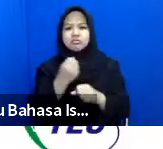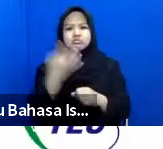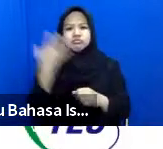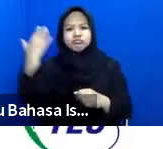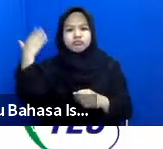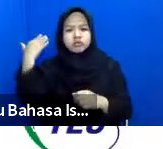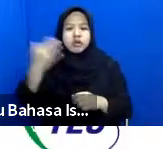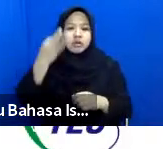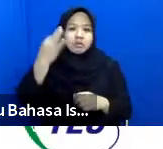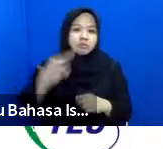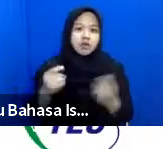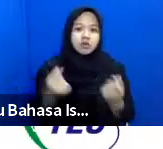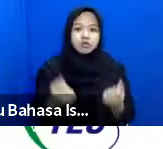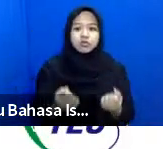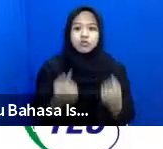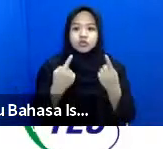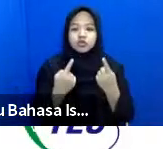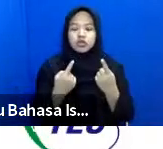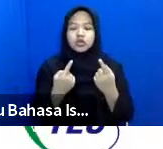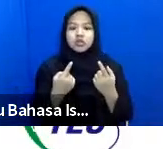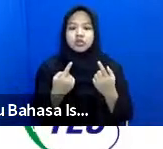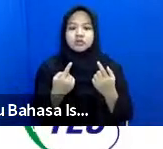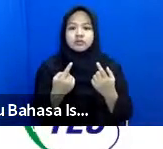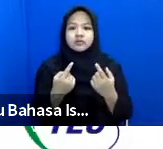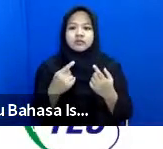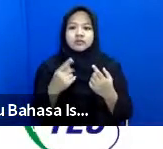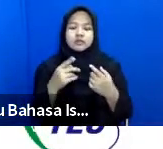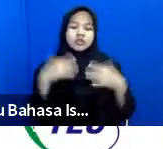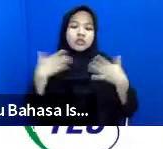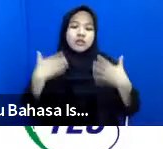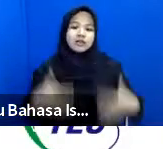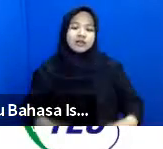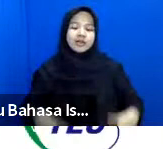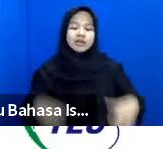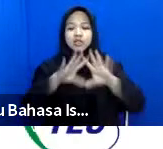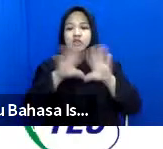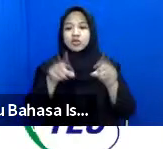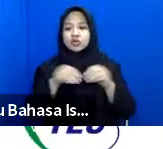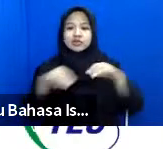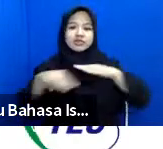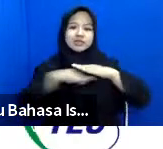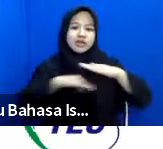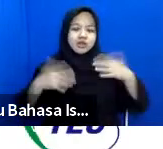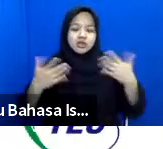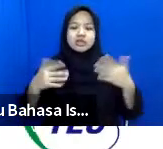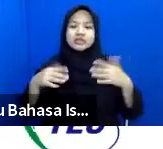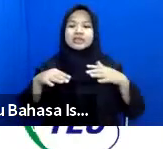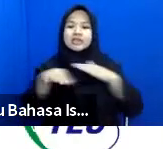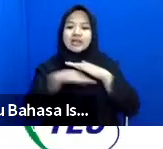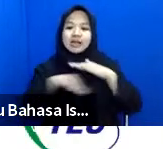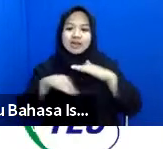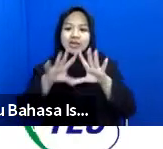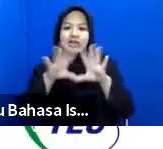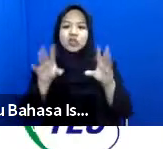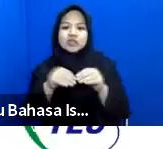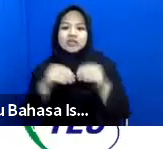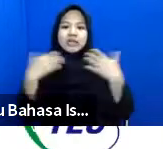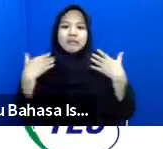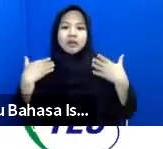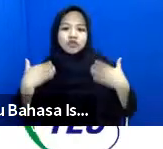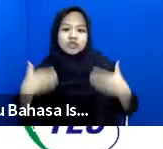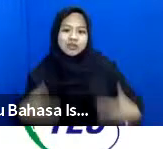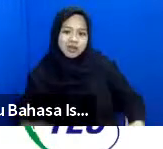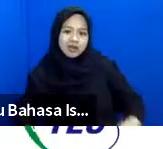lalu baru saja muncul humanitarian inclusion standar ini atau standar inklusi kemanusiaan